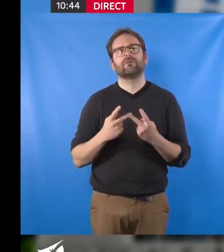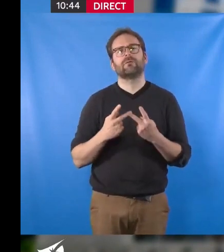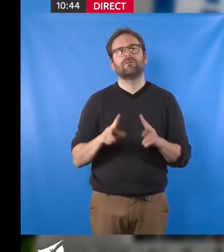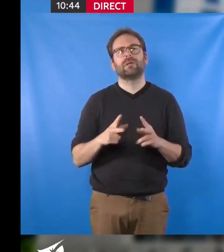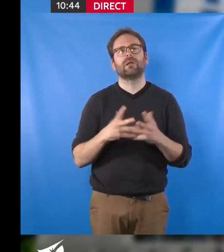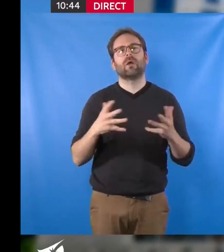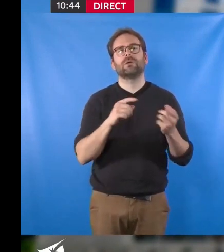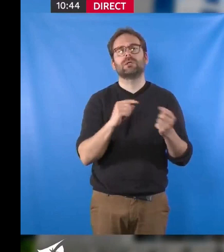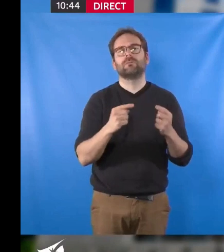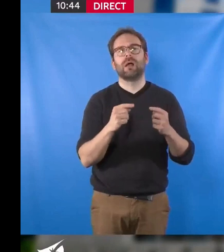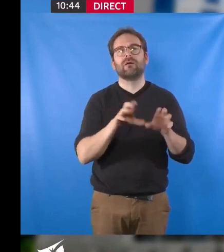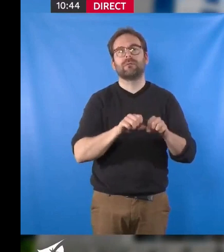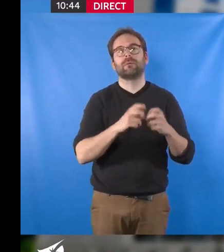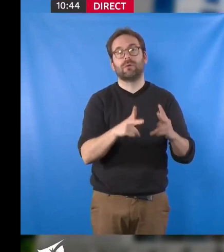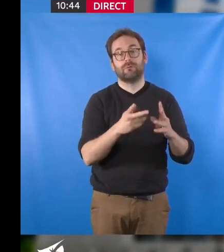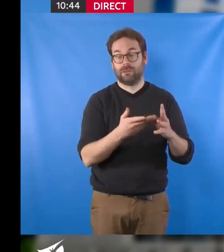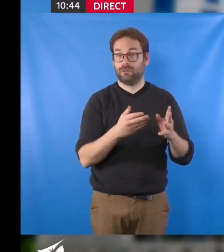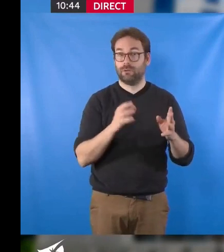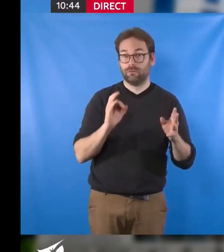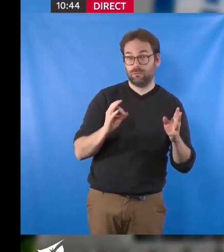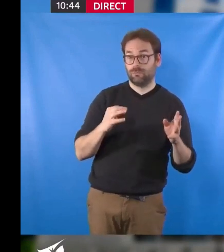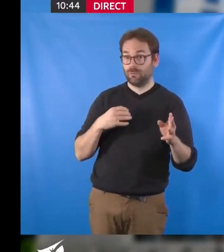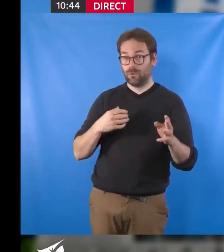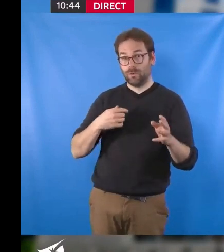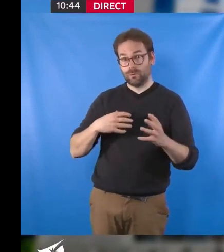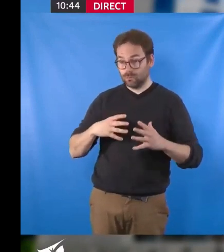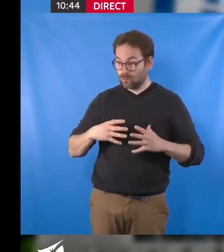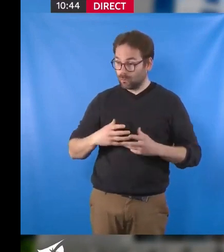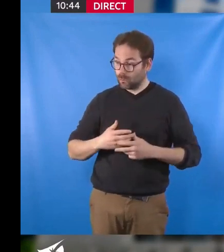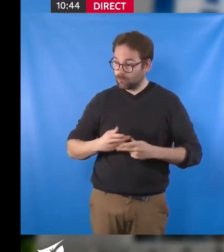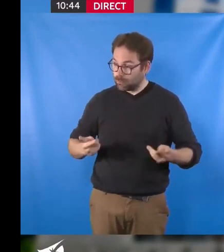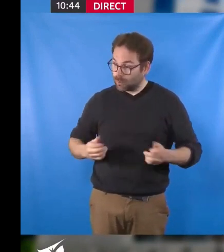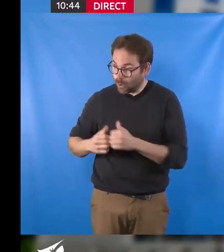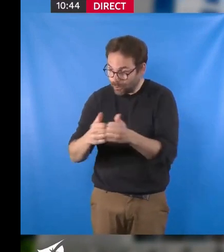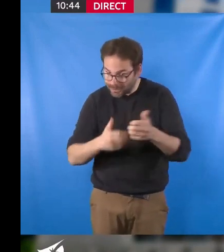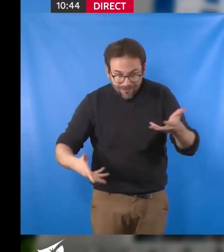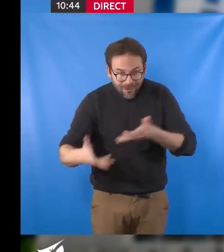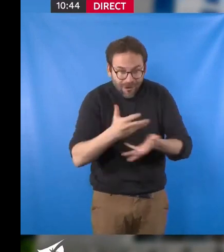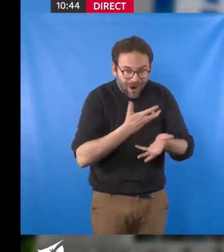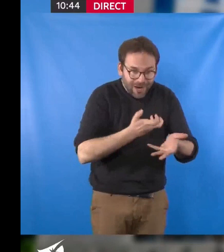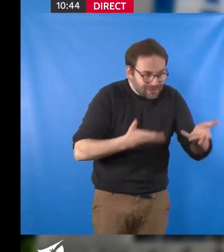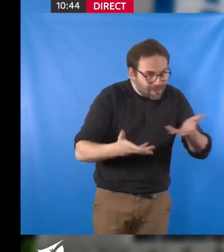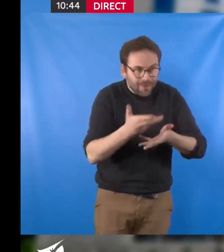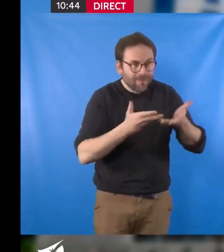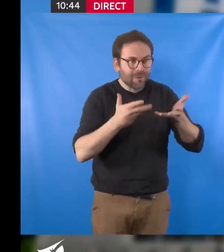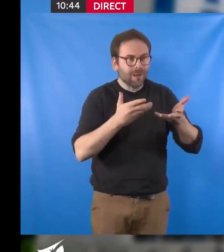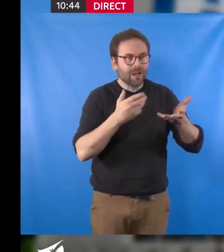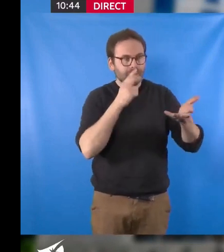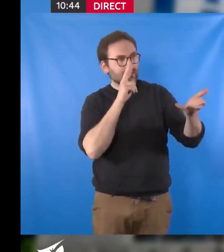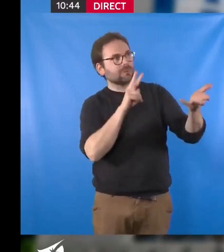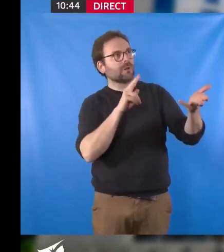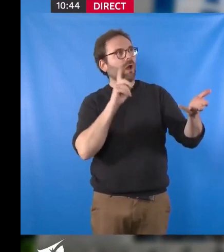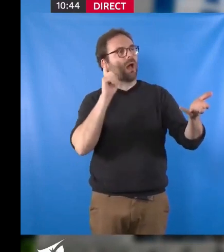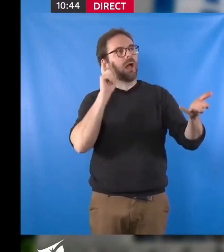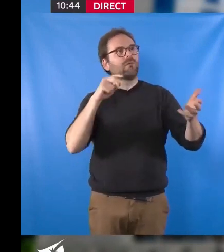abondant à la réflexion collective une participation riche et diverse, a permis d'élever les exigences, tant environnementales que